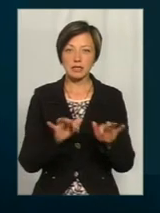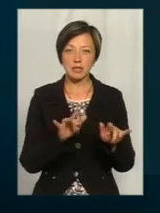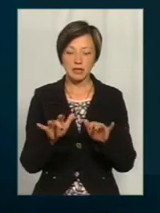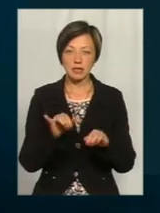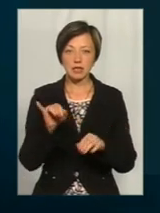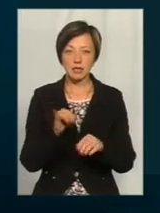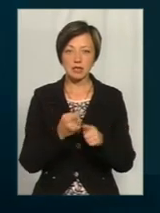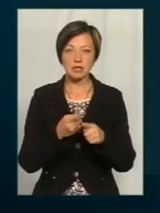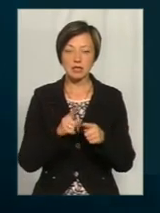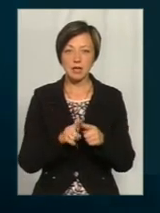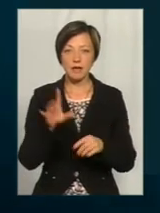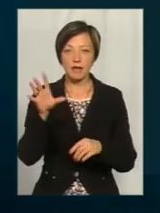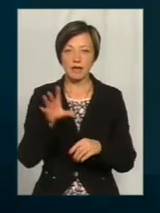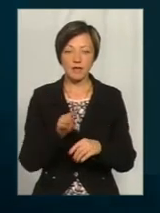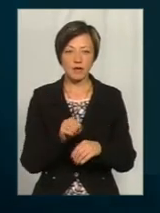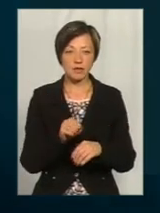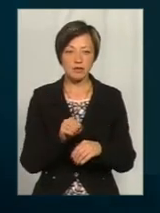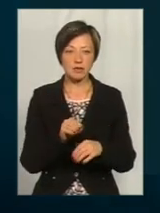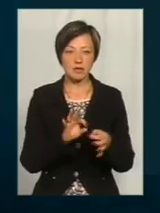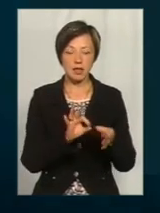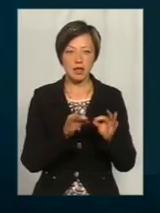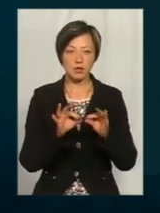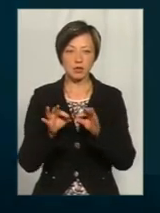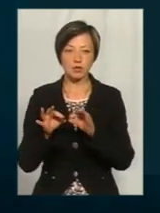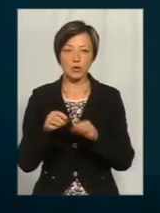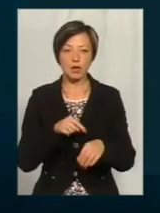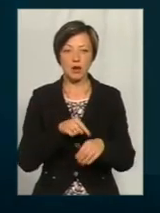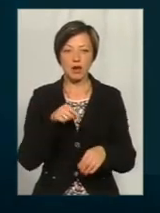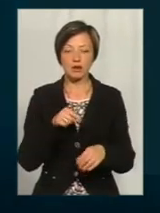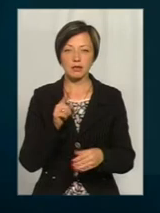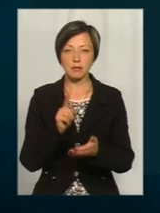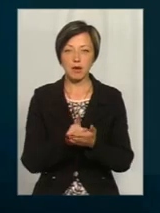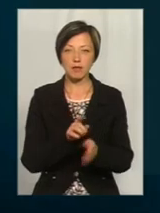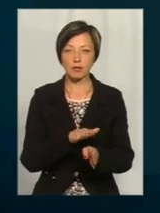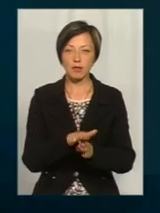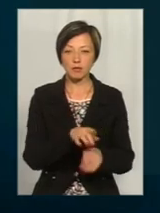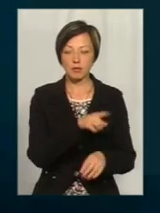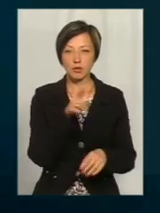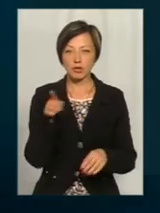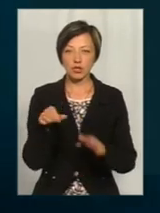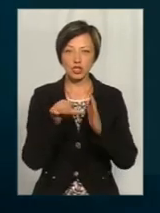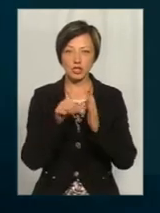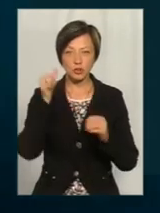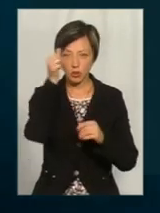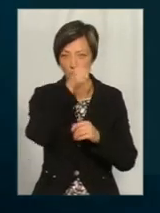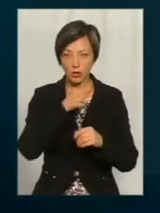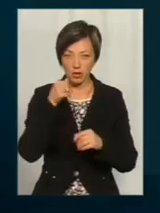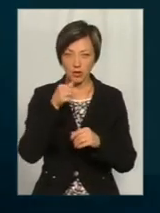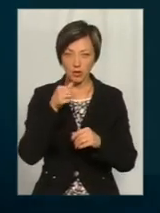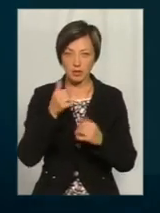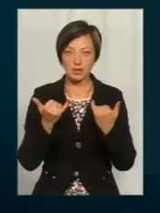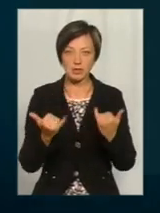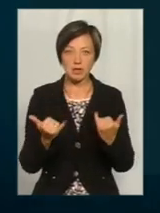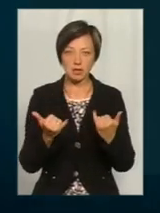і оцей весь ланчужок реакції, який мав відбуватися на протязі 6 років, він